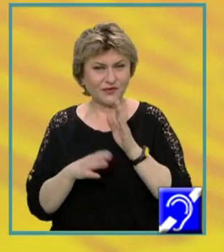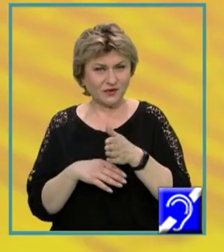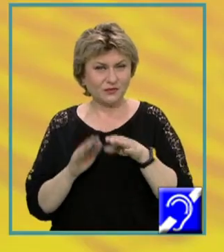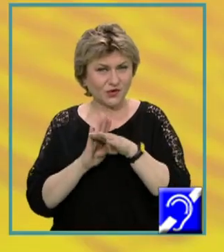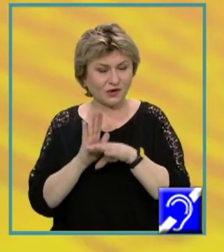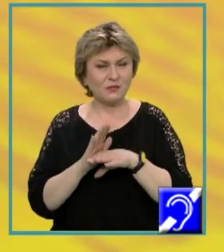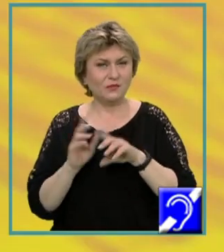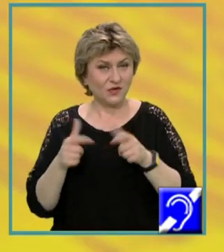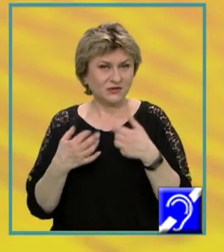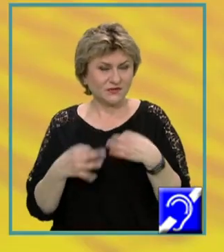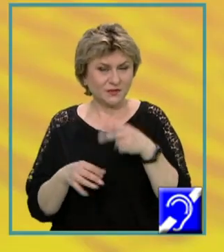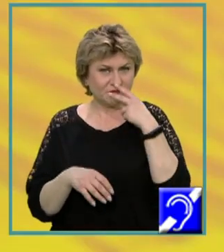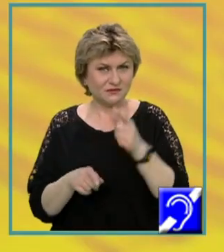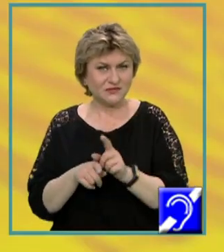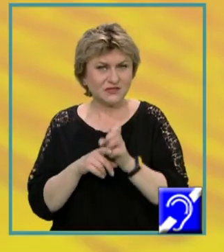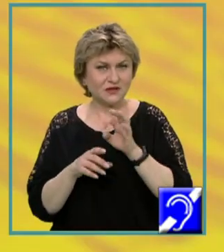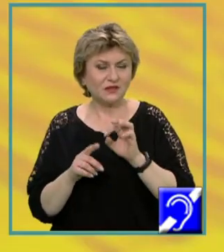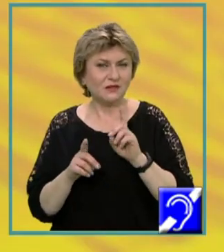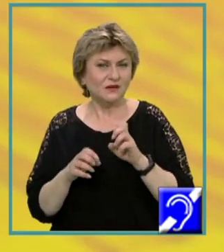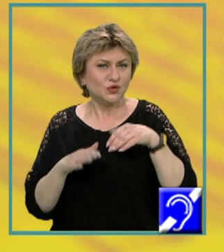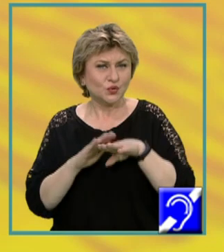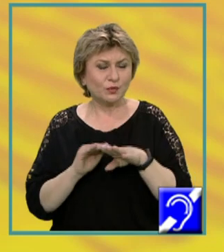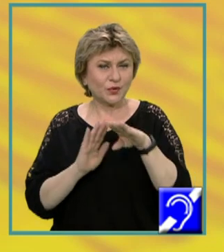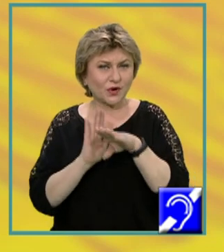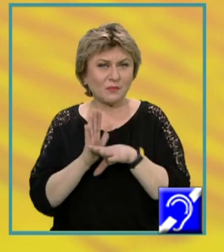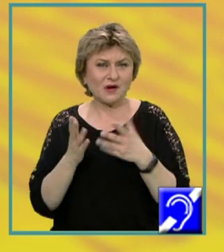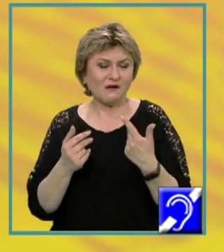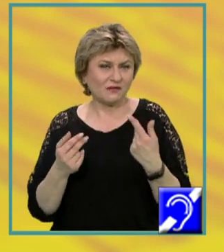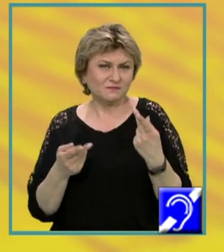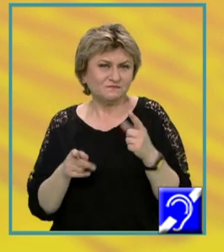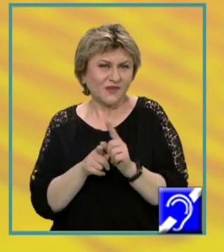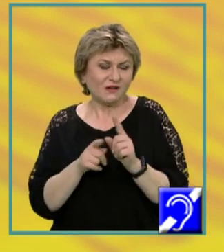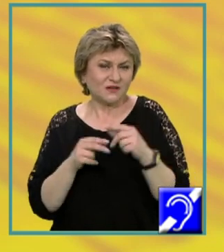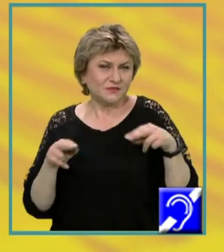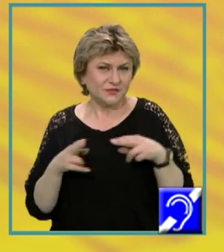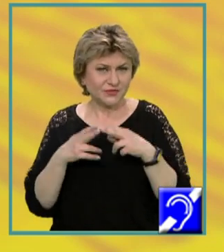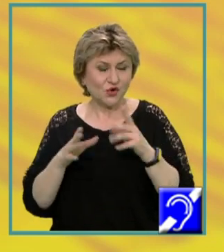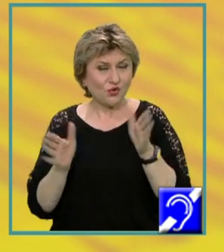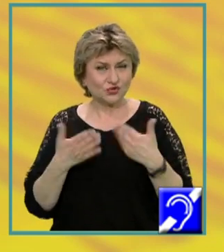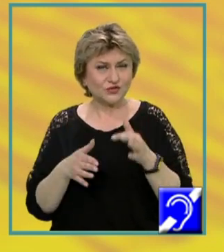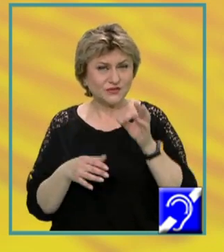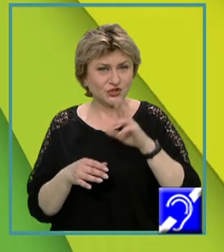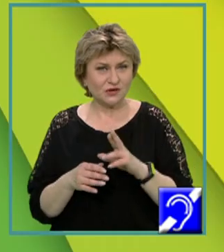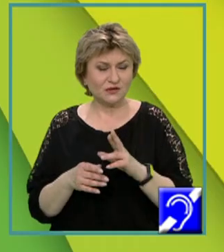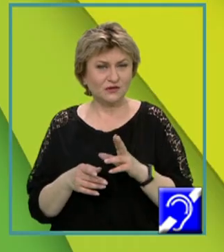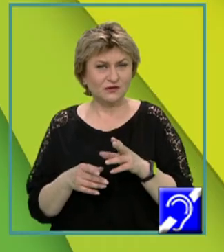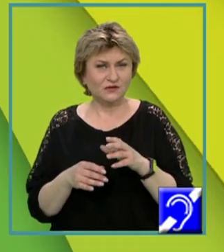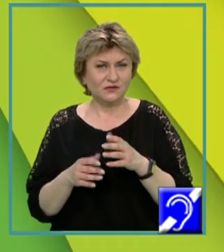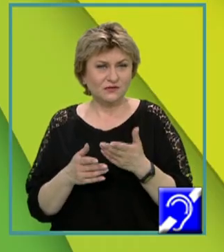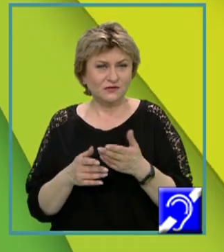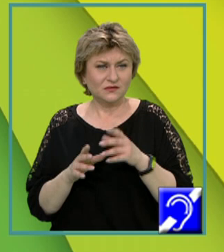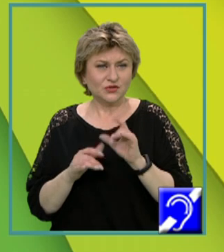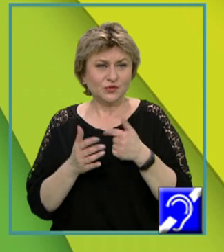program poate fi privit ca un set de subprograme care interacționează. Orice fișier sursă, un fișier având extensia